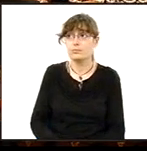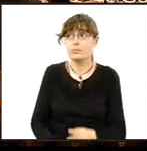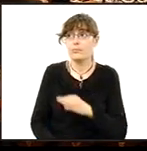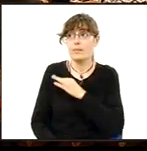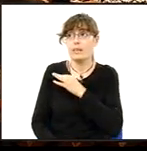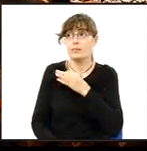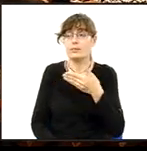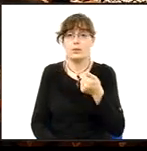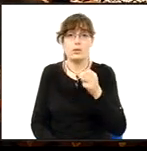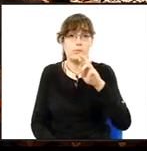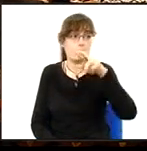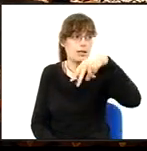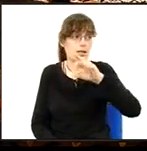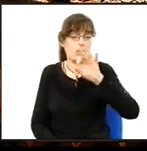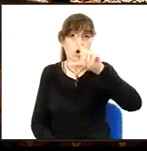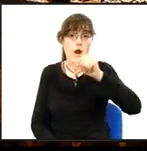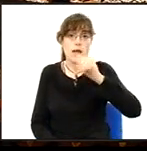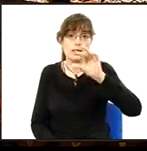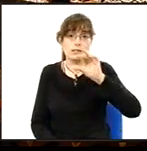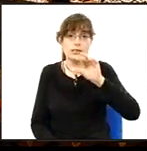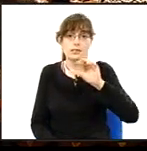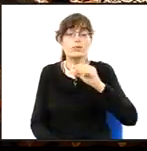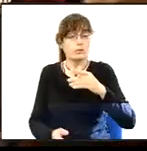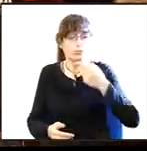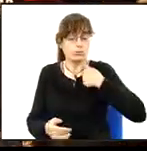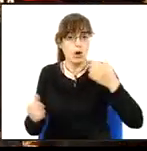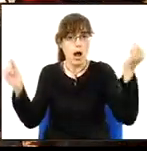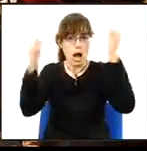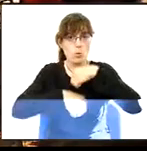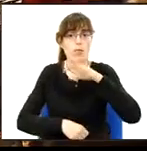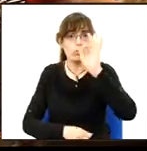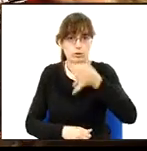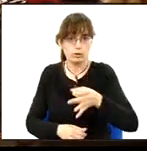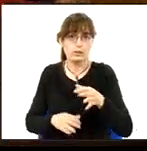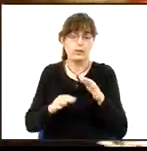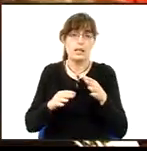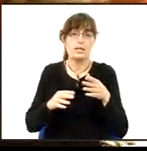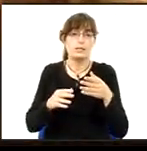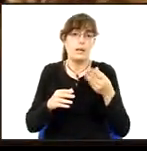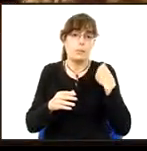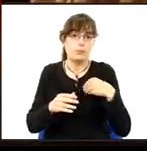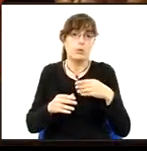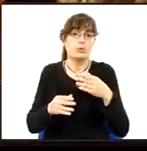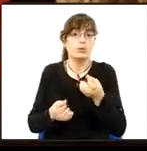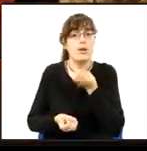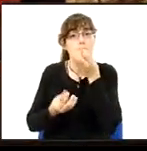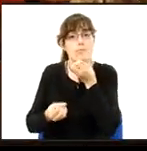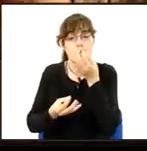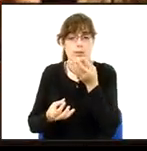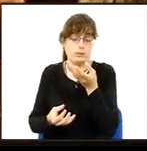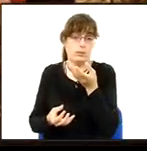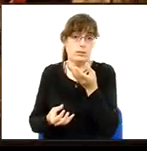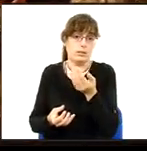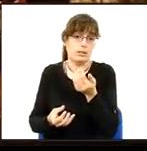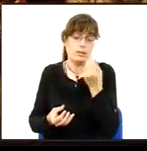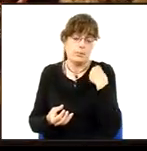Bernola és totalment d'acord, és a com a presidenta em toca que siguin els missatges, que es diguin per banda de qualsevol, doncs amb